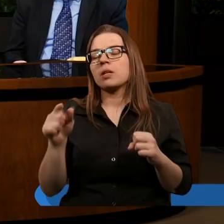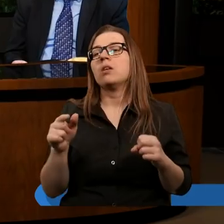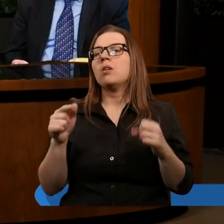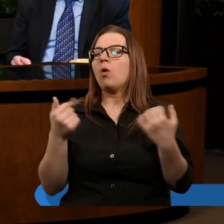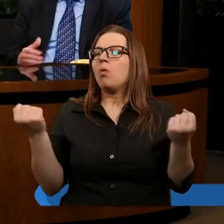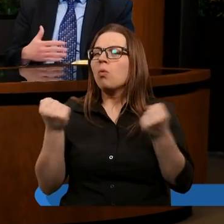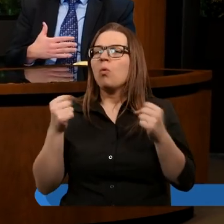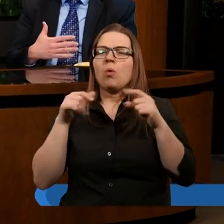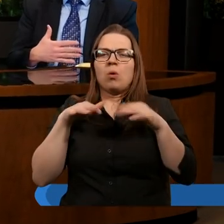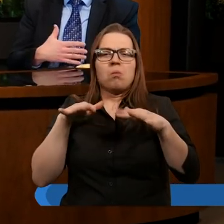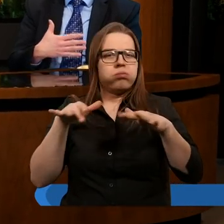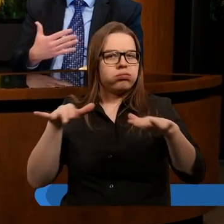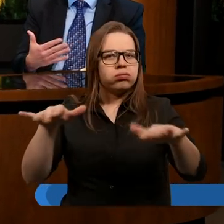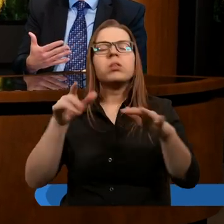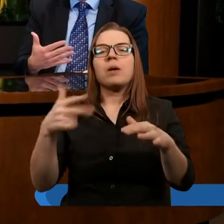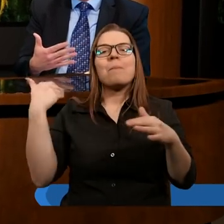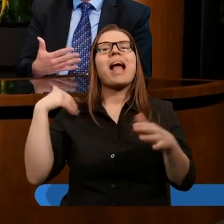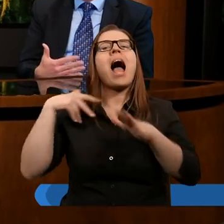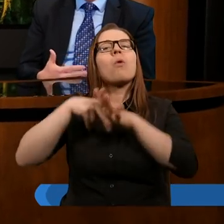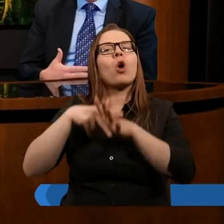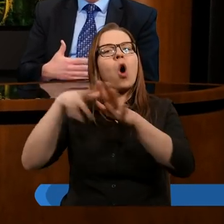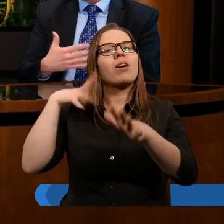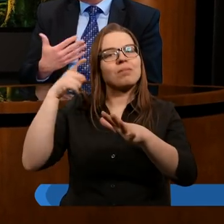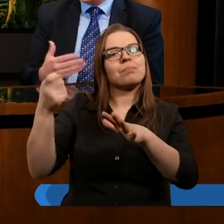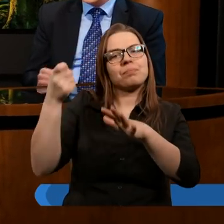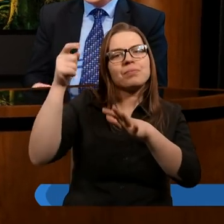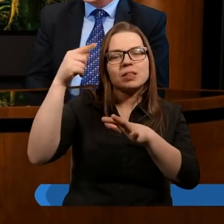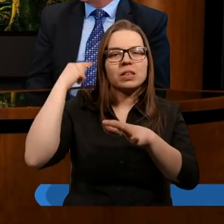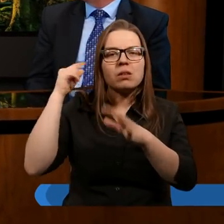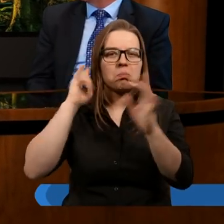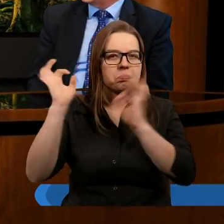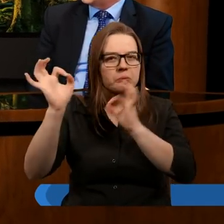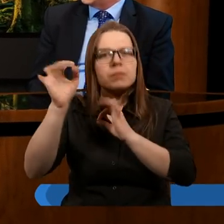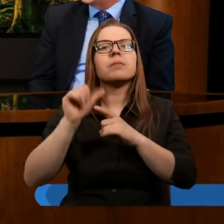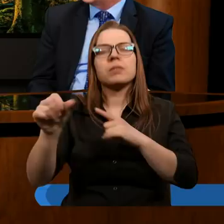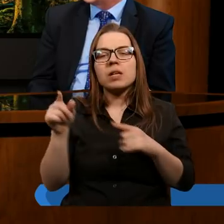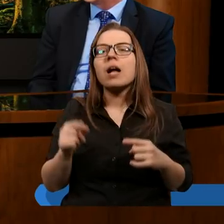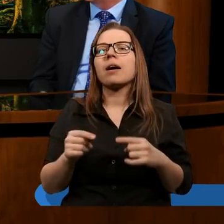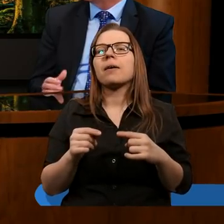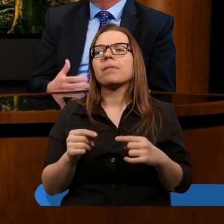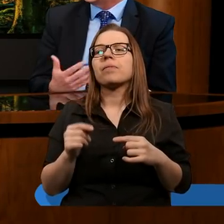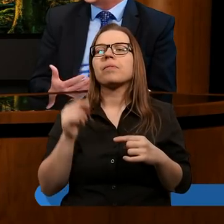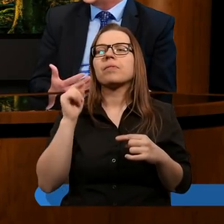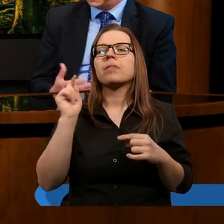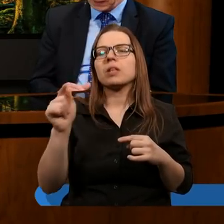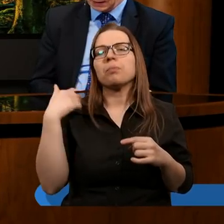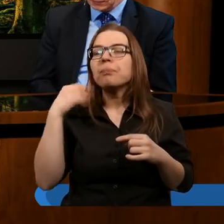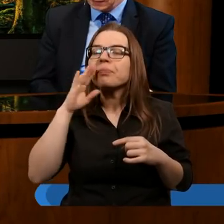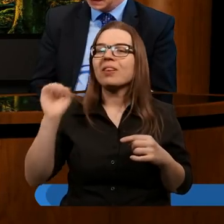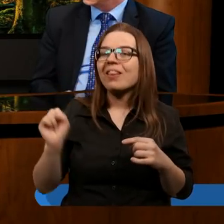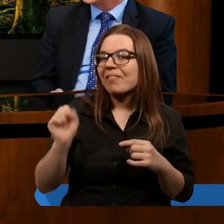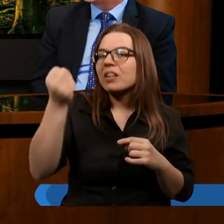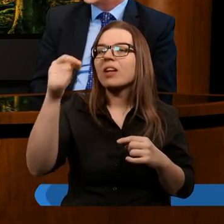wjazd triumfatora na białym koniu. No wtedy mnóstwo wiwadów się pojawiało, prawda? To był zwycięzca.